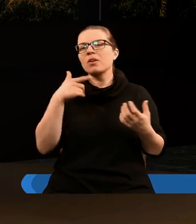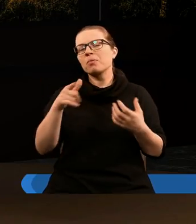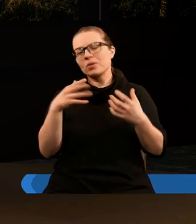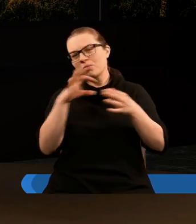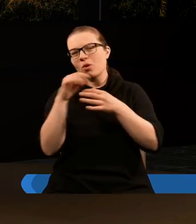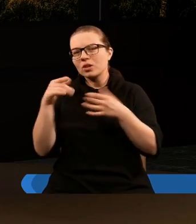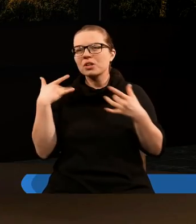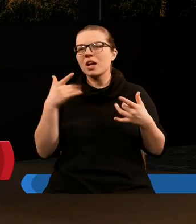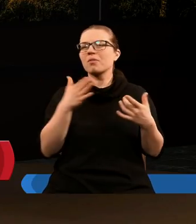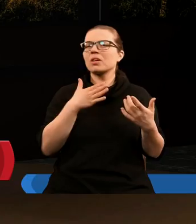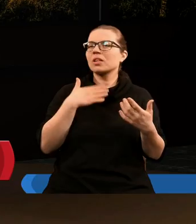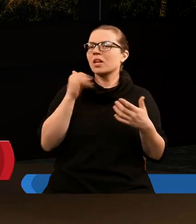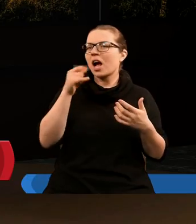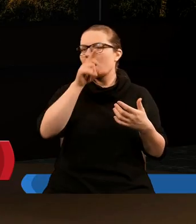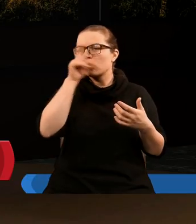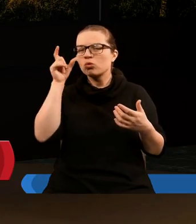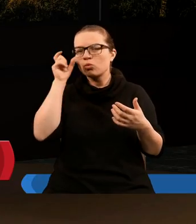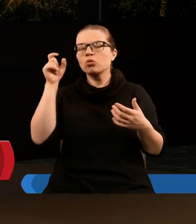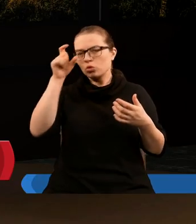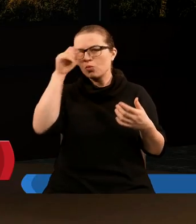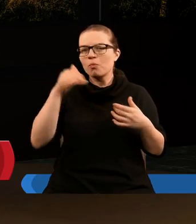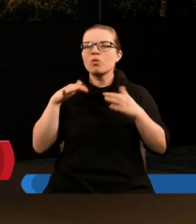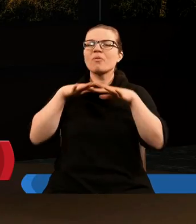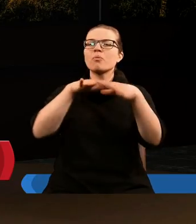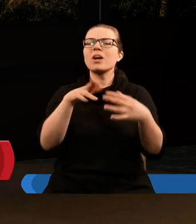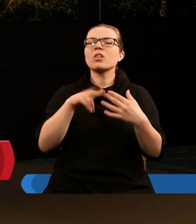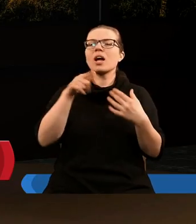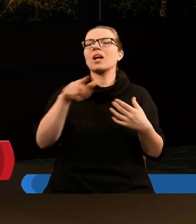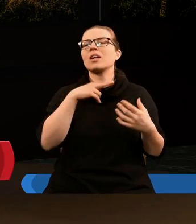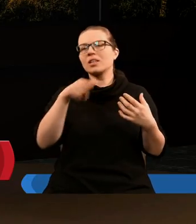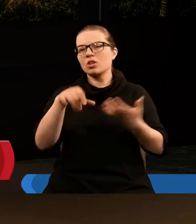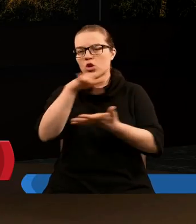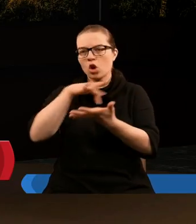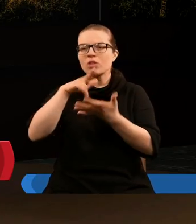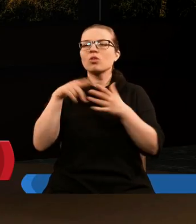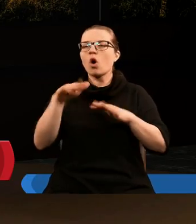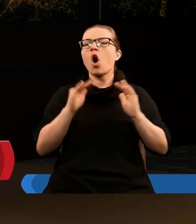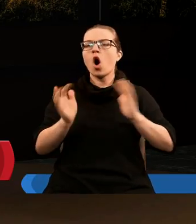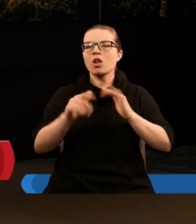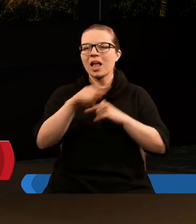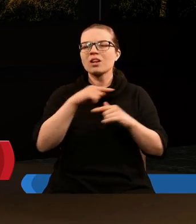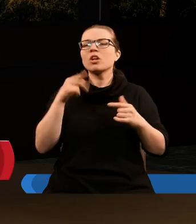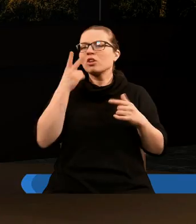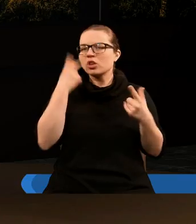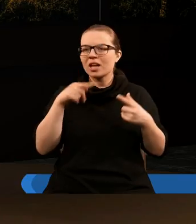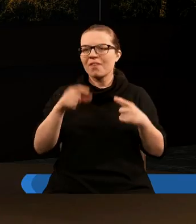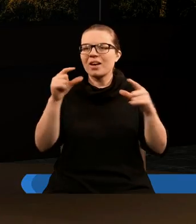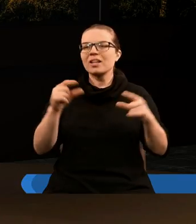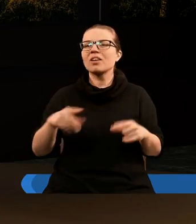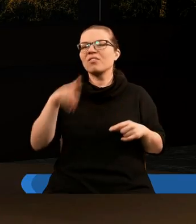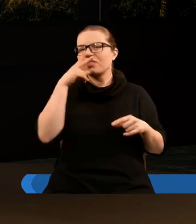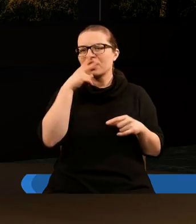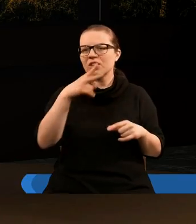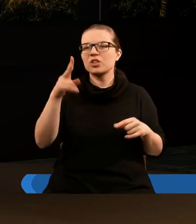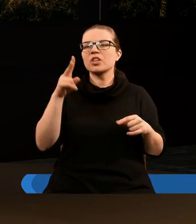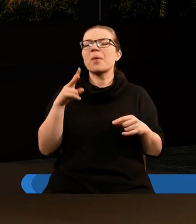warunki życia na świecie i jak człowiek może wpłynąć na środowisko, które go otacza. Ale jak czytamy te wersety, to widzimy,